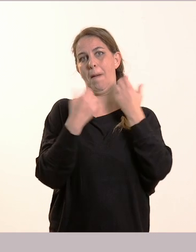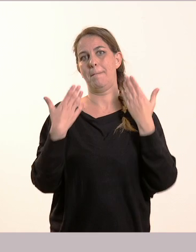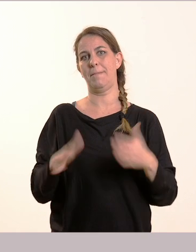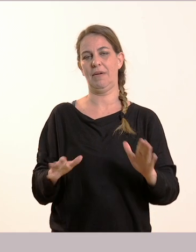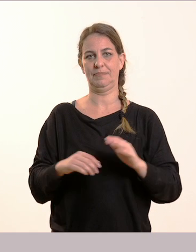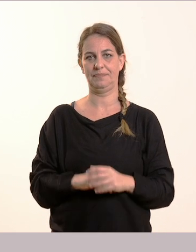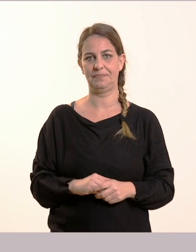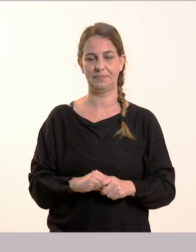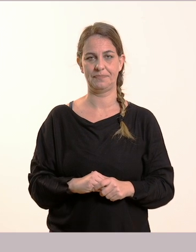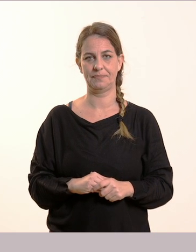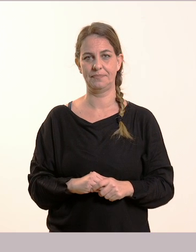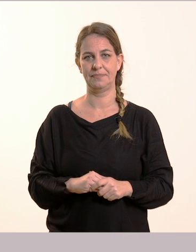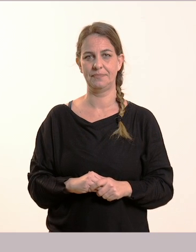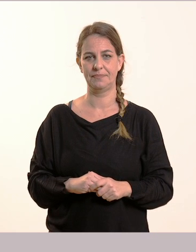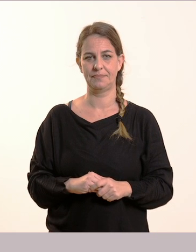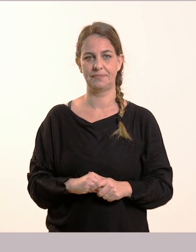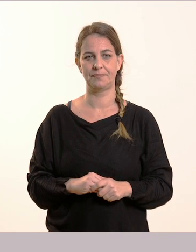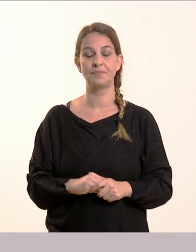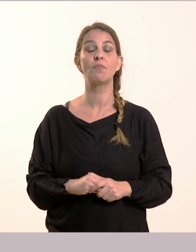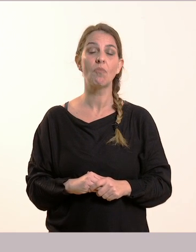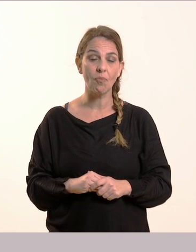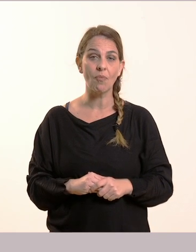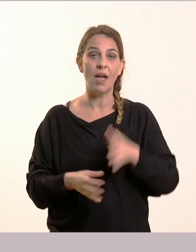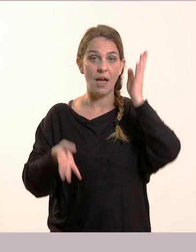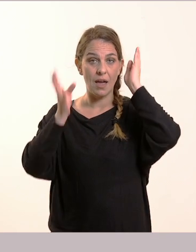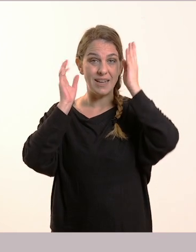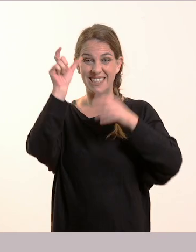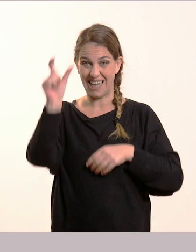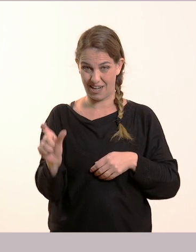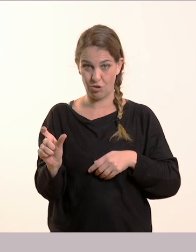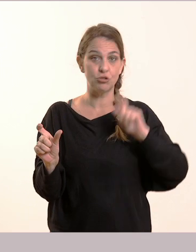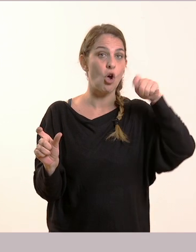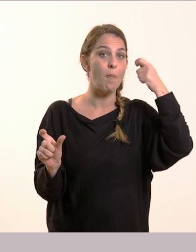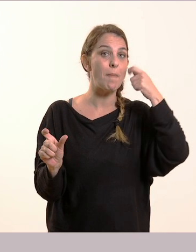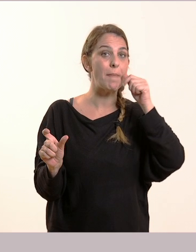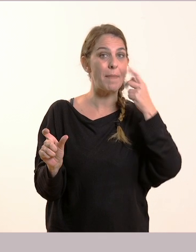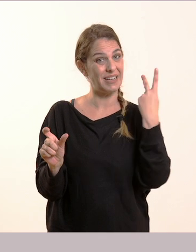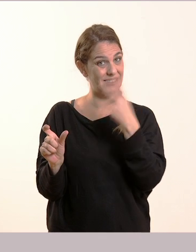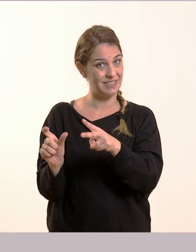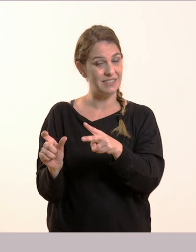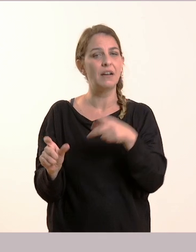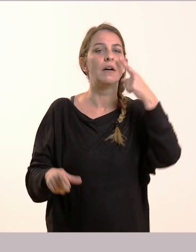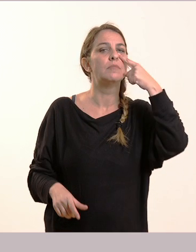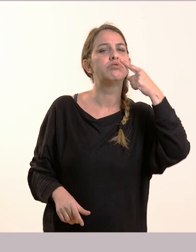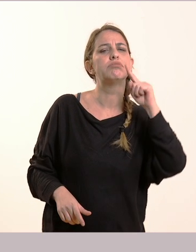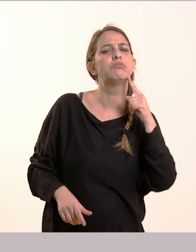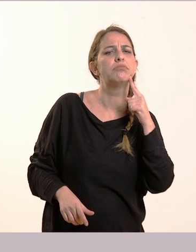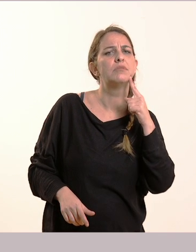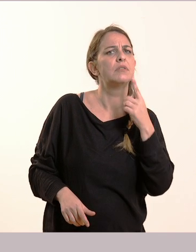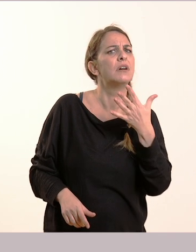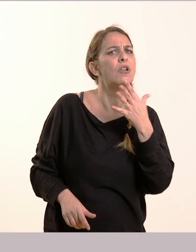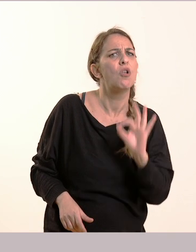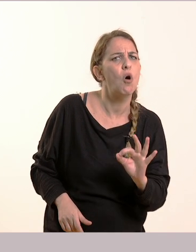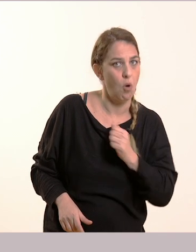Οι γονείς του Σέργιου δάκρυσαν επειδή λυπήθηκαν, μας λέει εδώ η ερώτηση. Λυπήθηκαν και